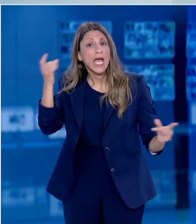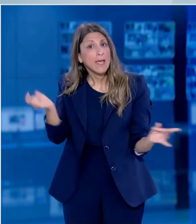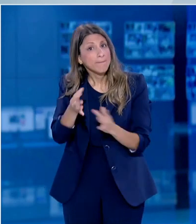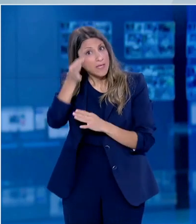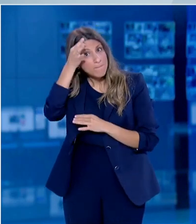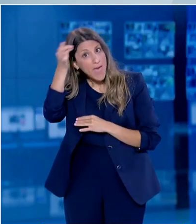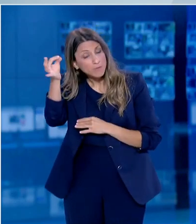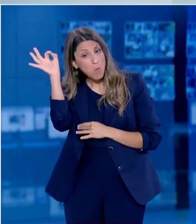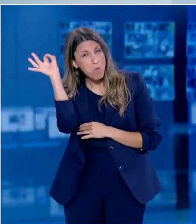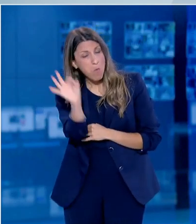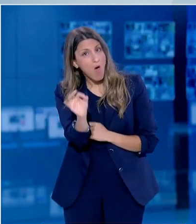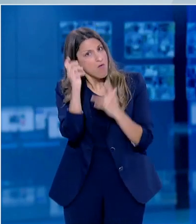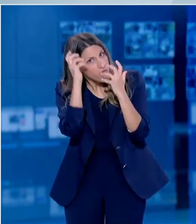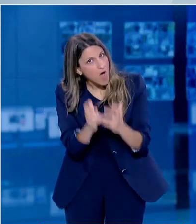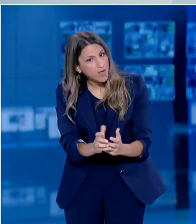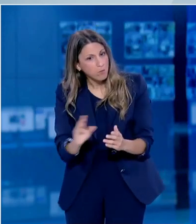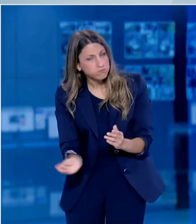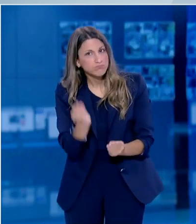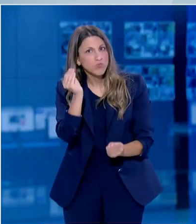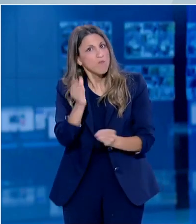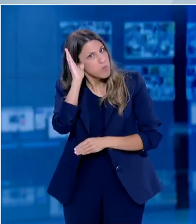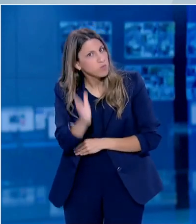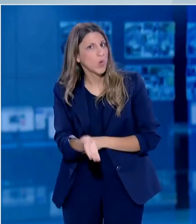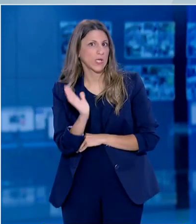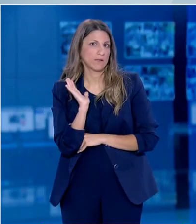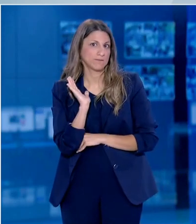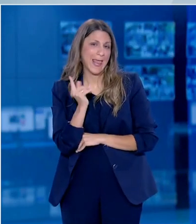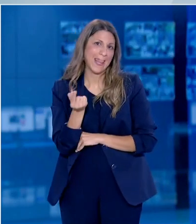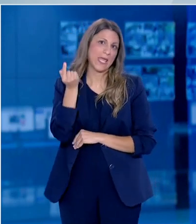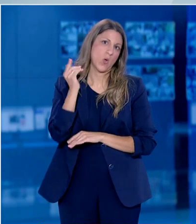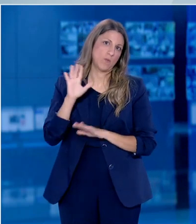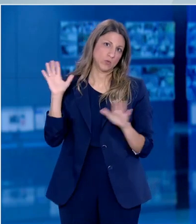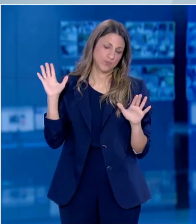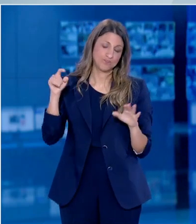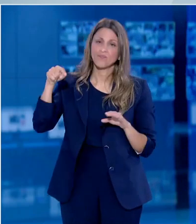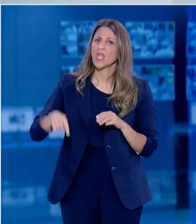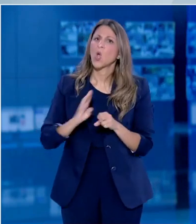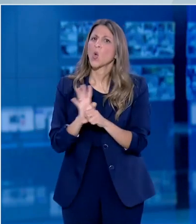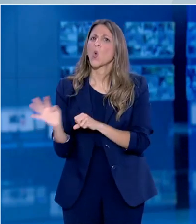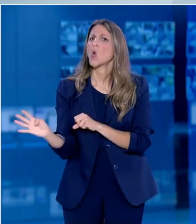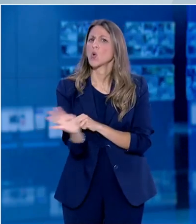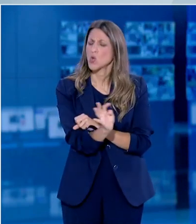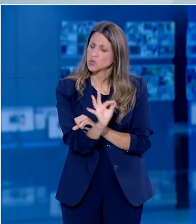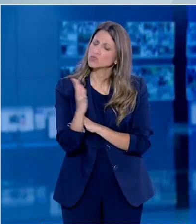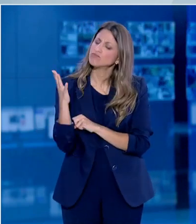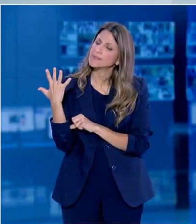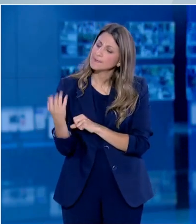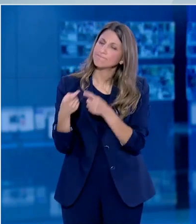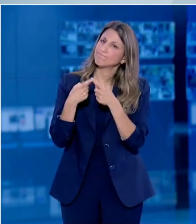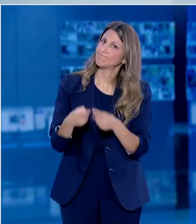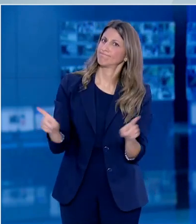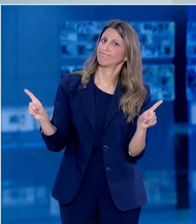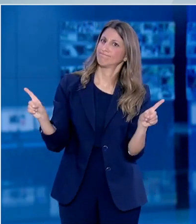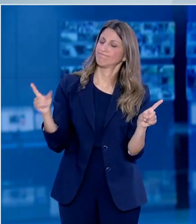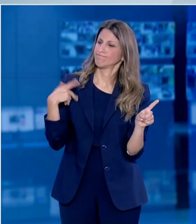συνοδεύονται από σοβαρές επιπλοκές σε παιδιά. Ο ιός αυτός είχε τις ιδιαιτερότητές του αντιμετωπίστηκε και αντιμετωπίζεται με ειδικό